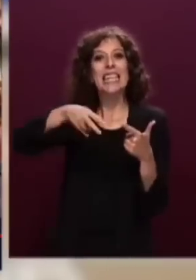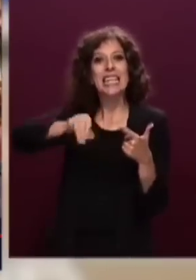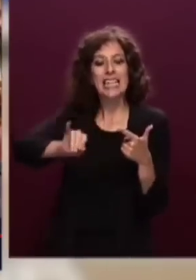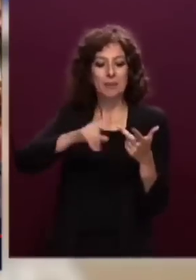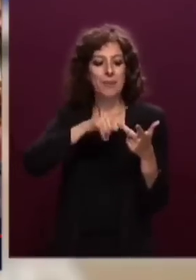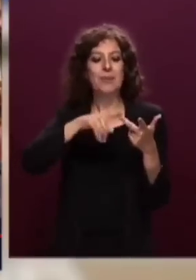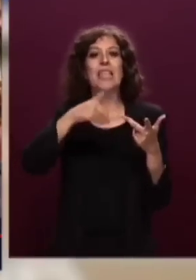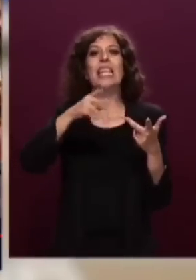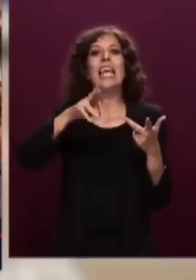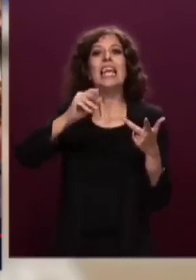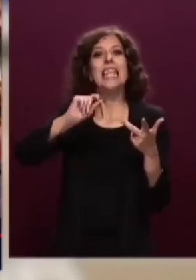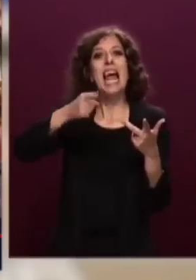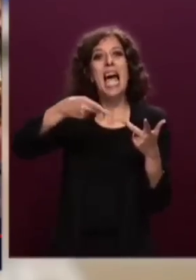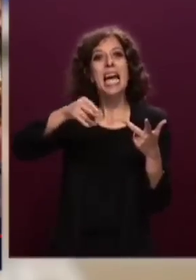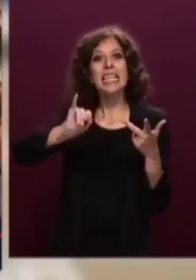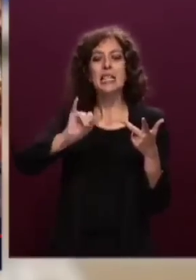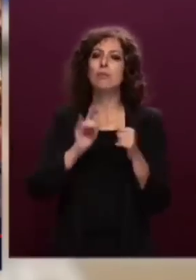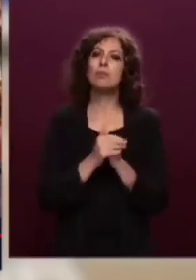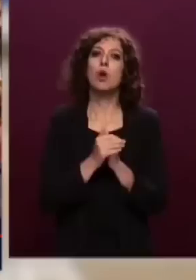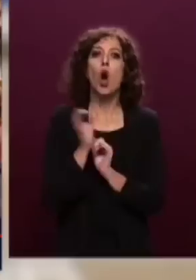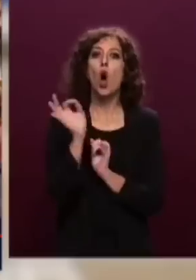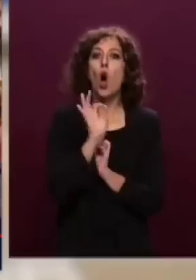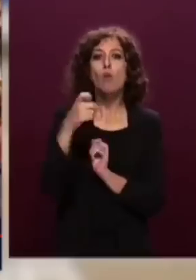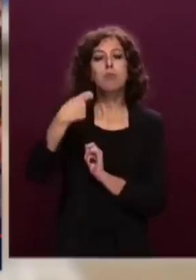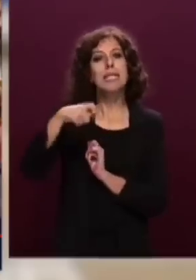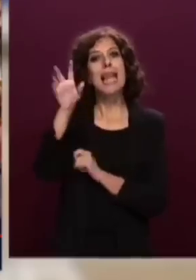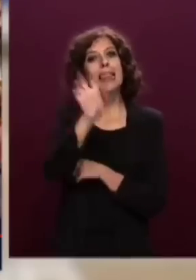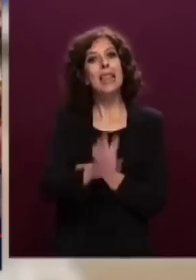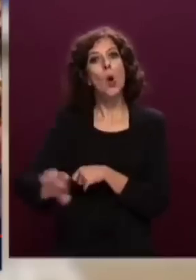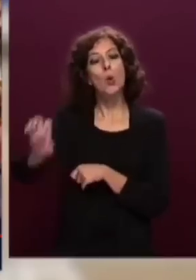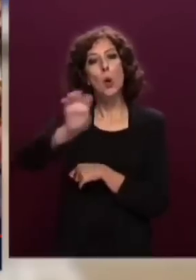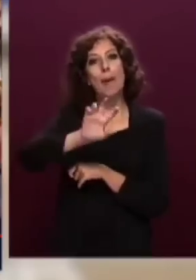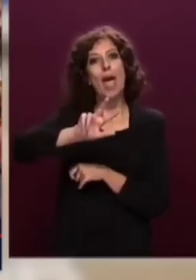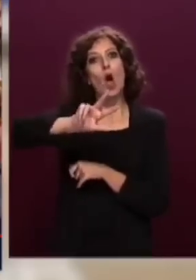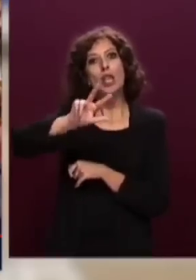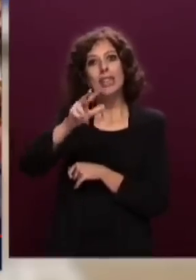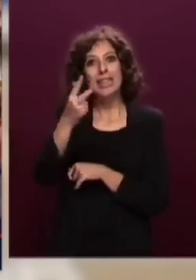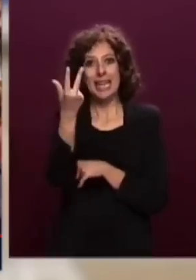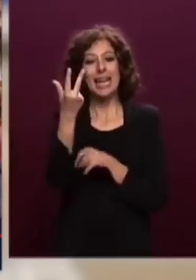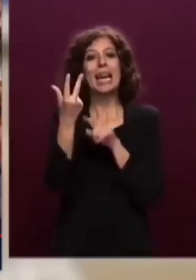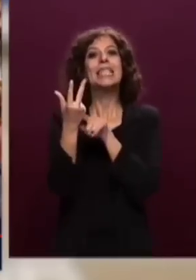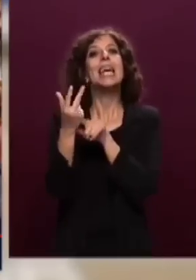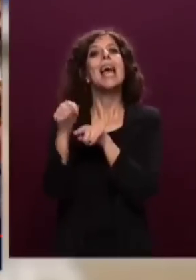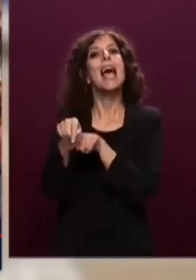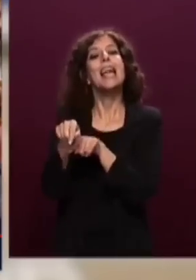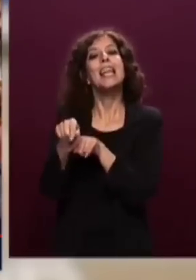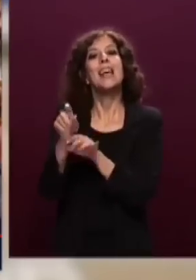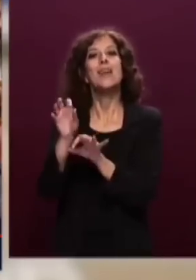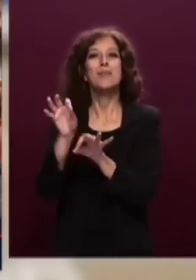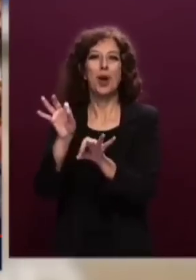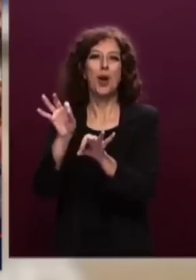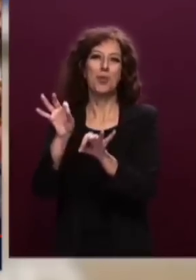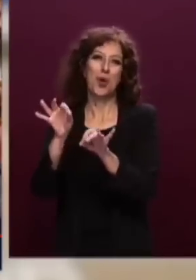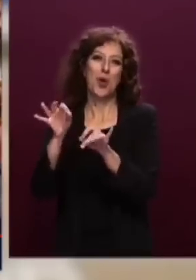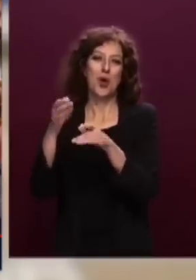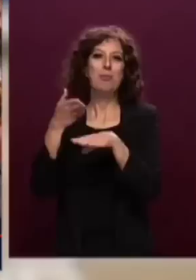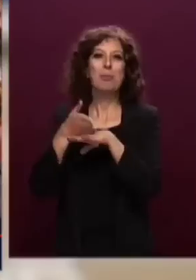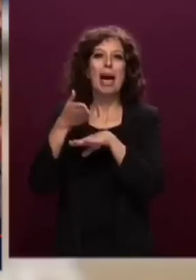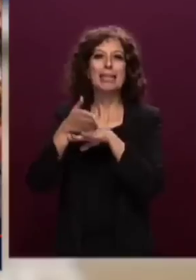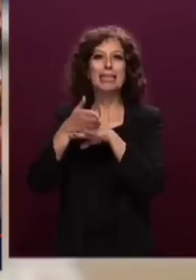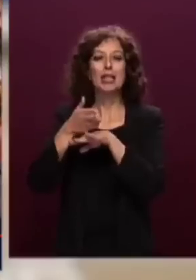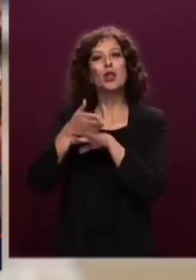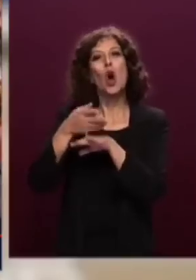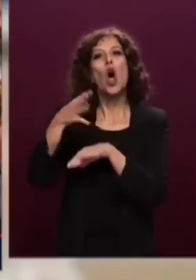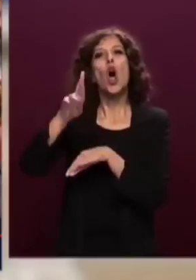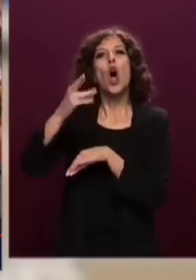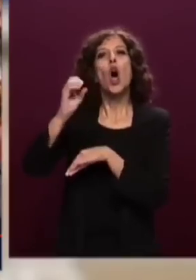Oppure Presidente europeo della Trilaterale, gruppo neoliberista fondato da David Rockefeller, membro del